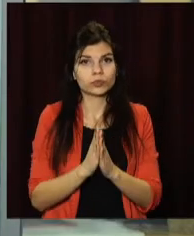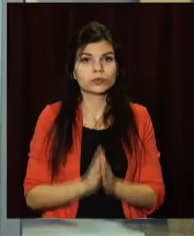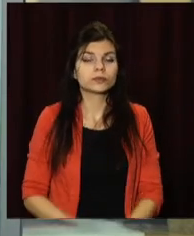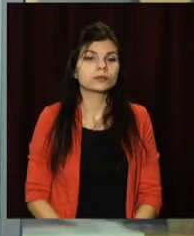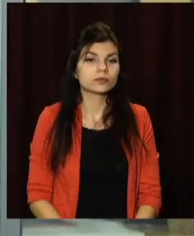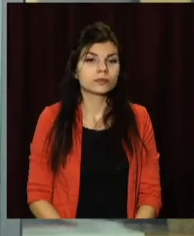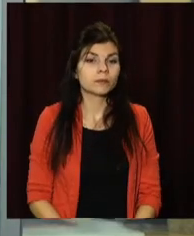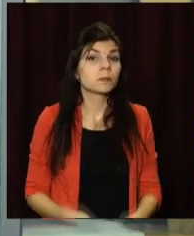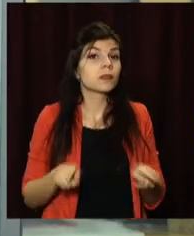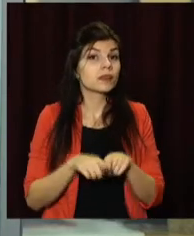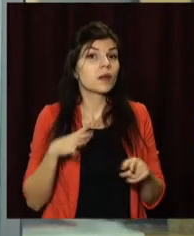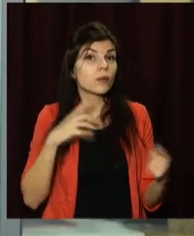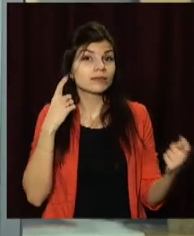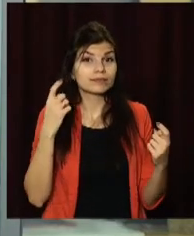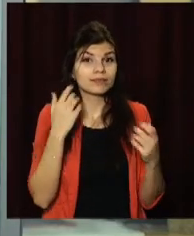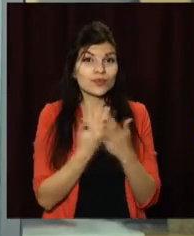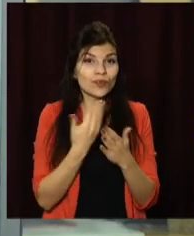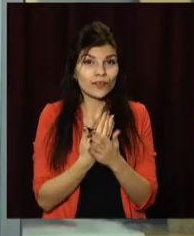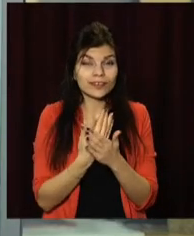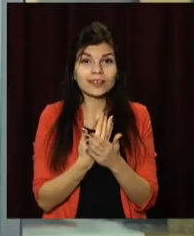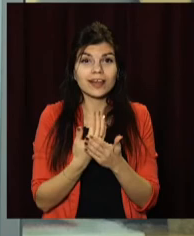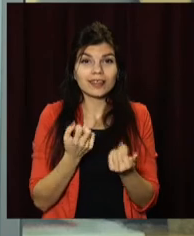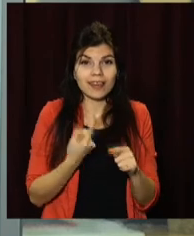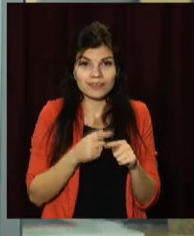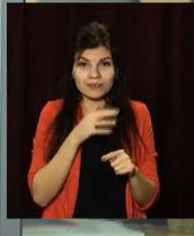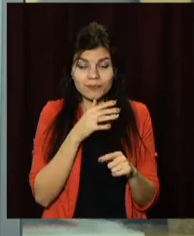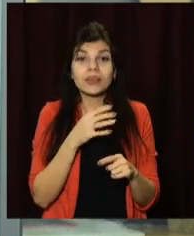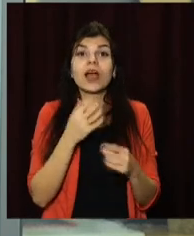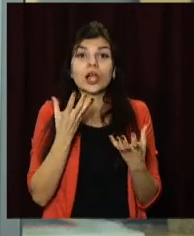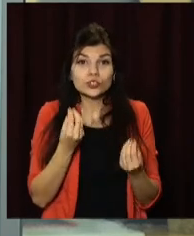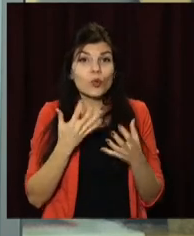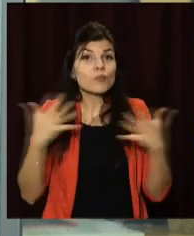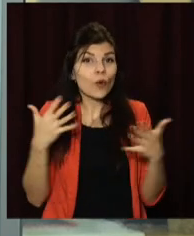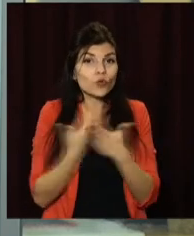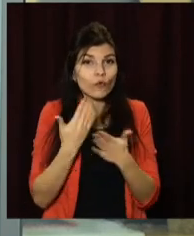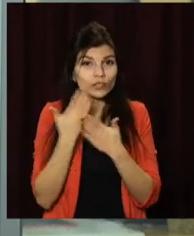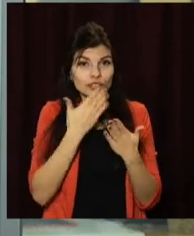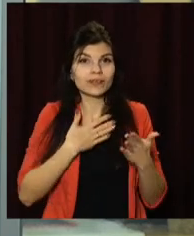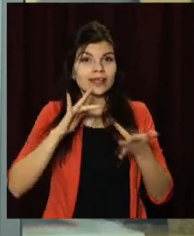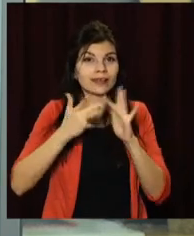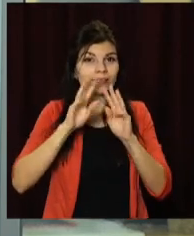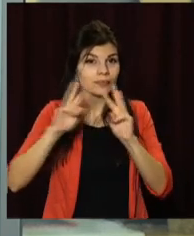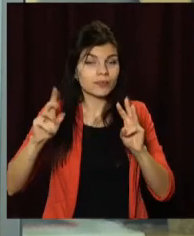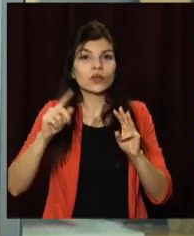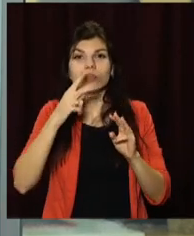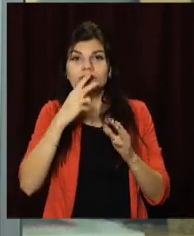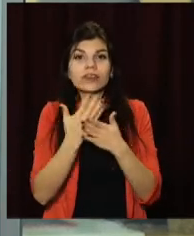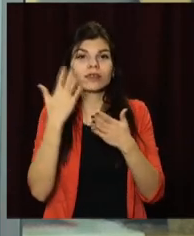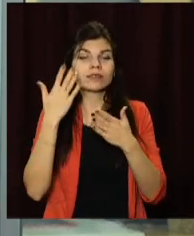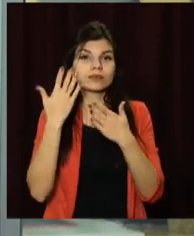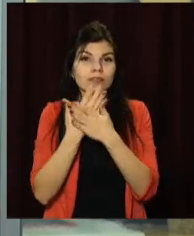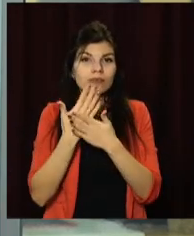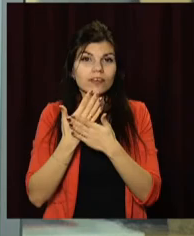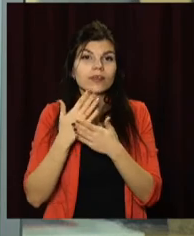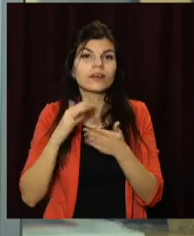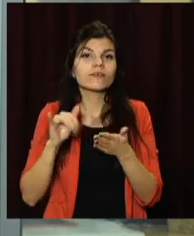Такими були новини на цю годину. Більше інформації читайте на нашому сайті opentv.media. Дивіться також сюжети в соціальних мережах та